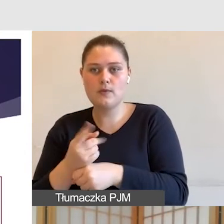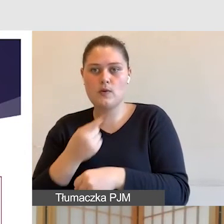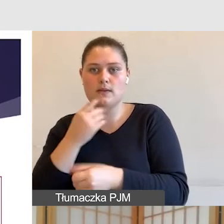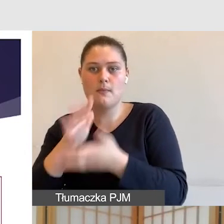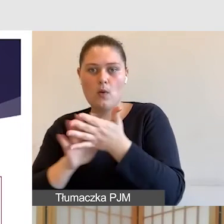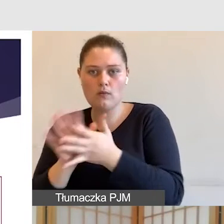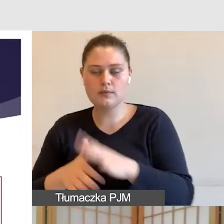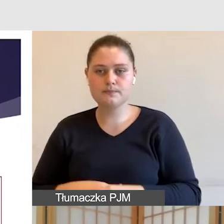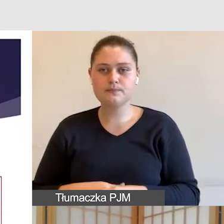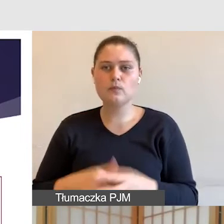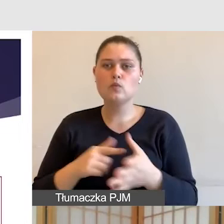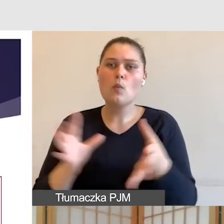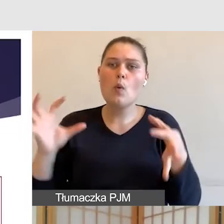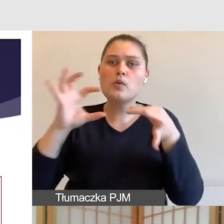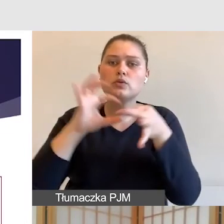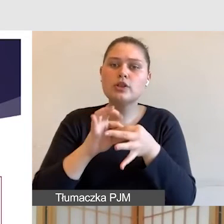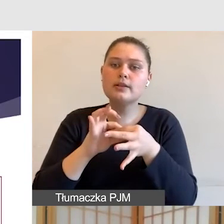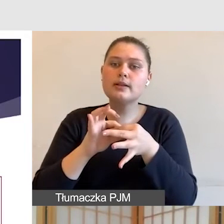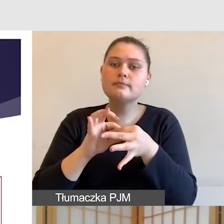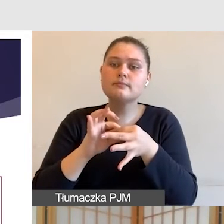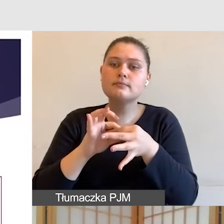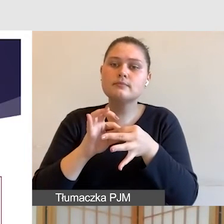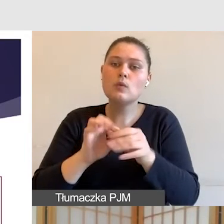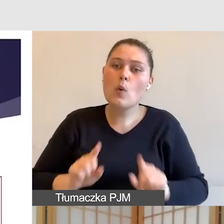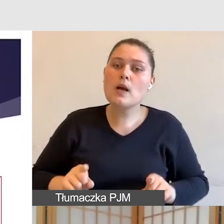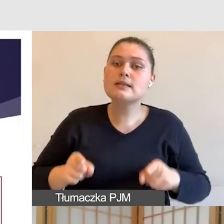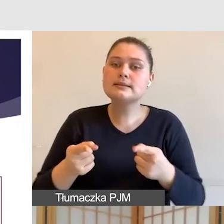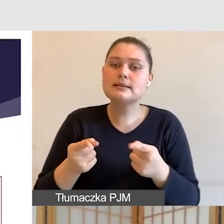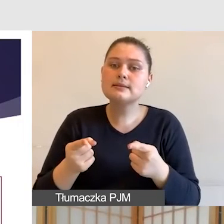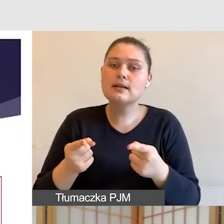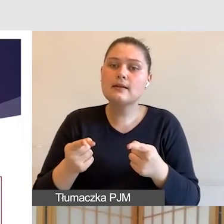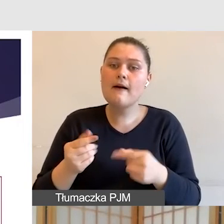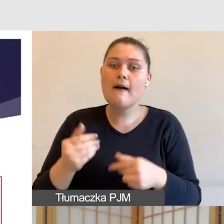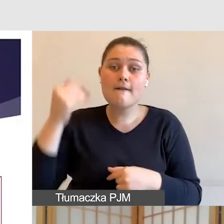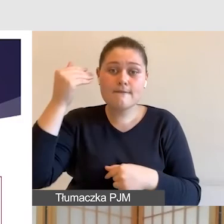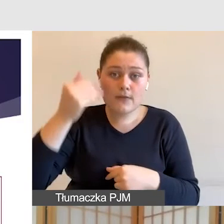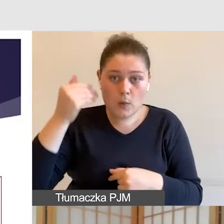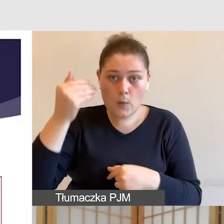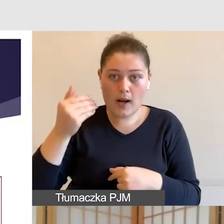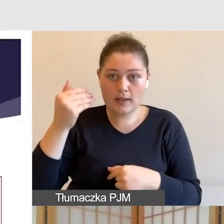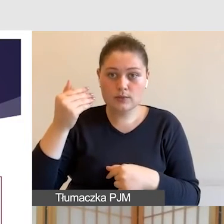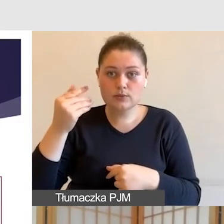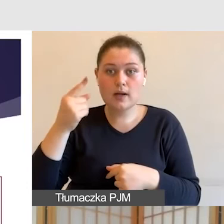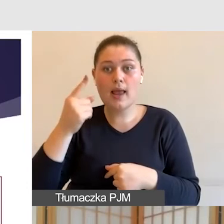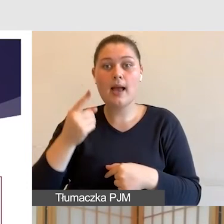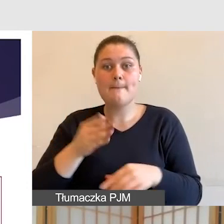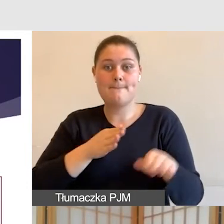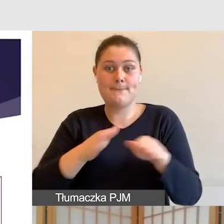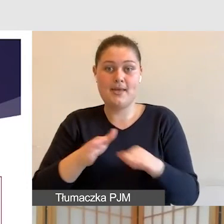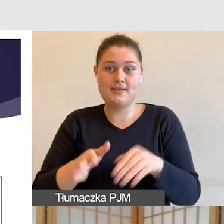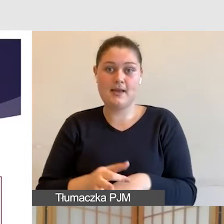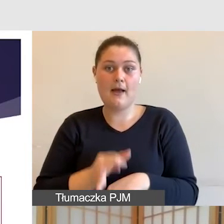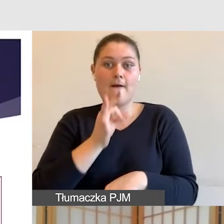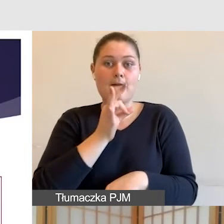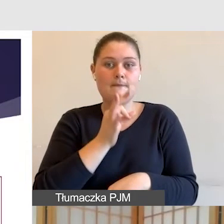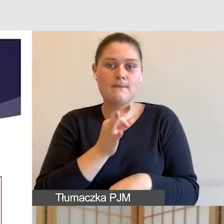wszystkim właśnie organizowanie tego wykładu na przykład w siedzibie podmiotu, o czym wcześniej słyszeliśmy i ten